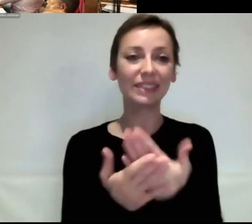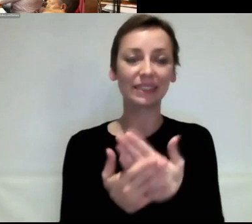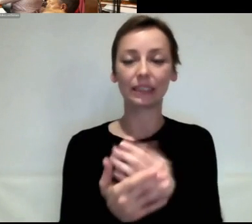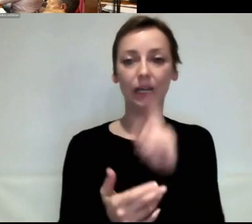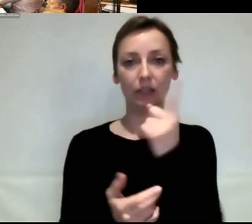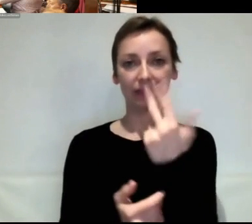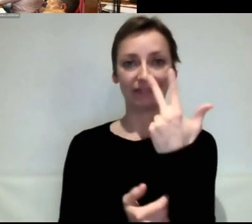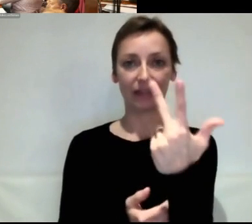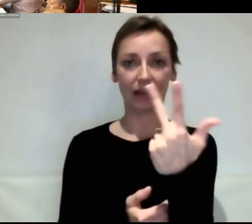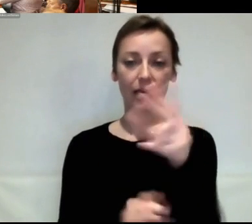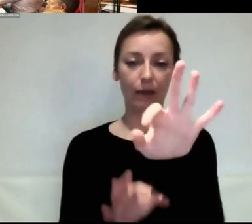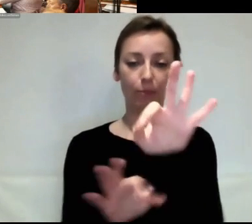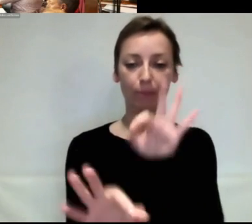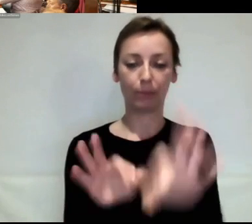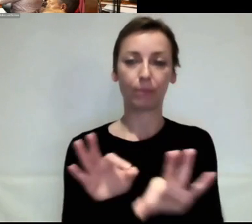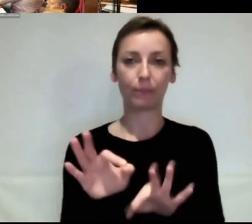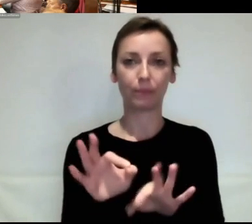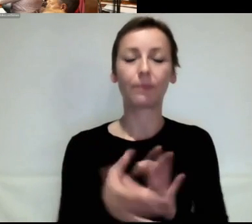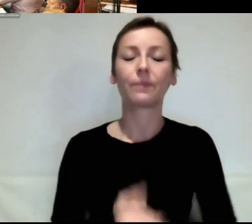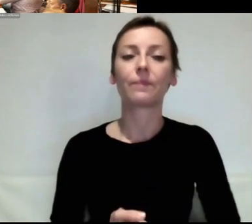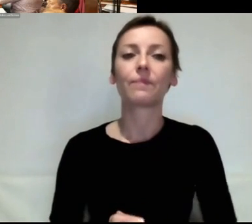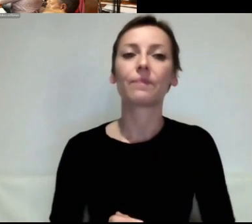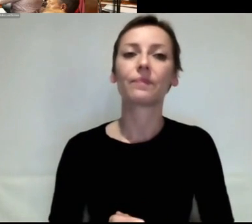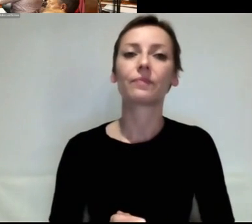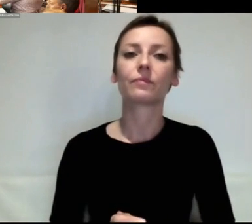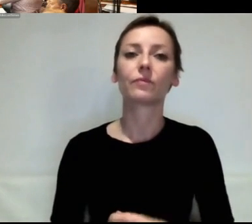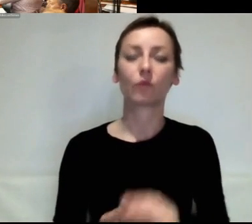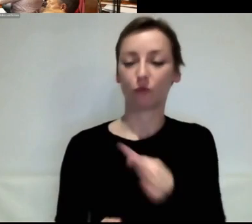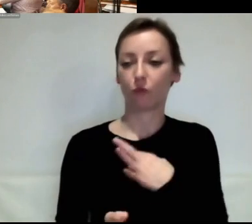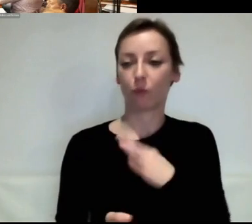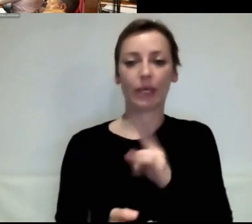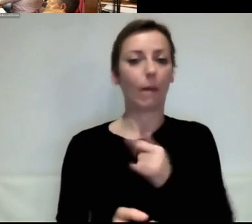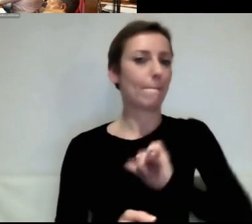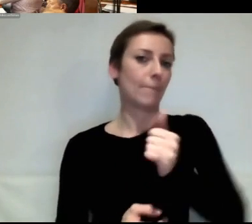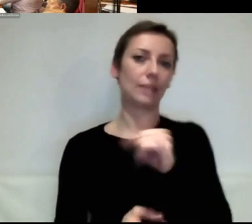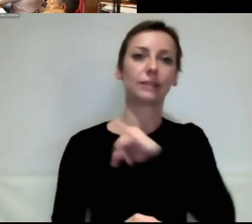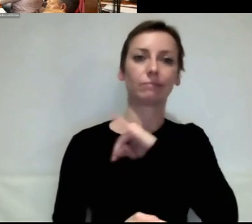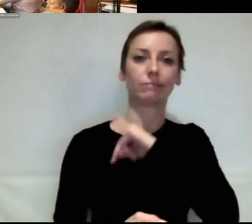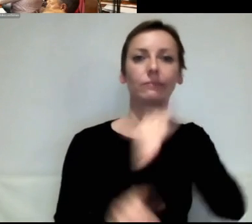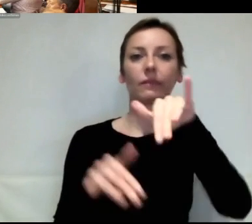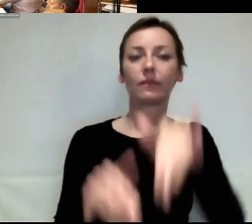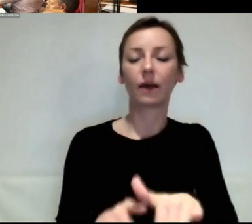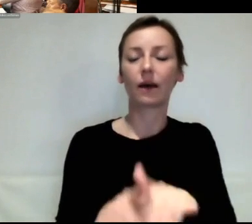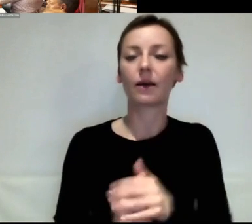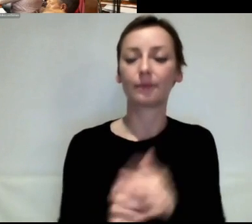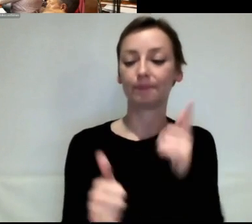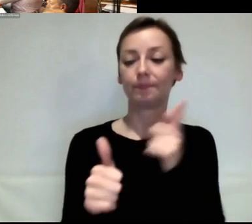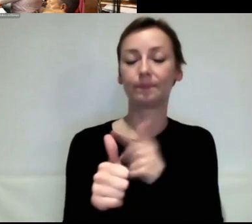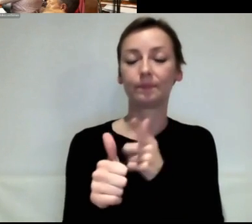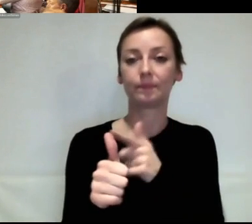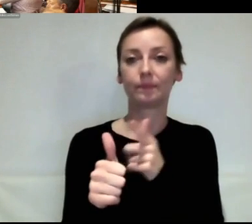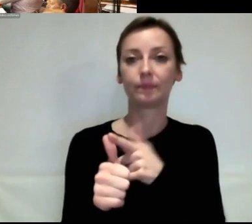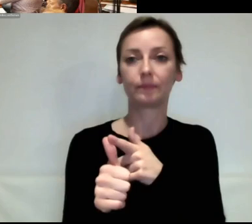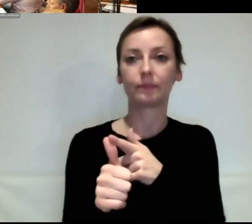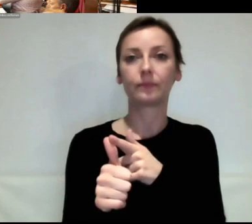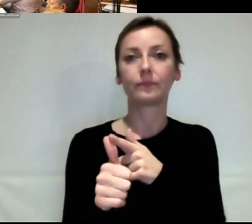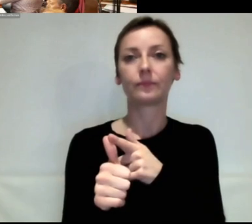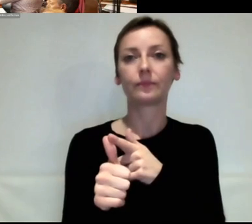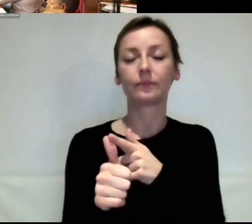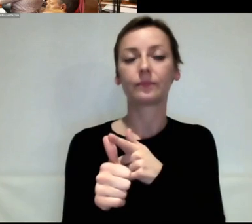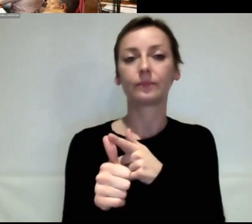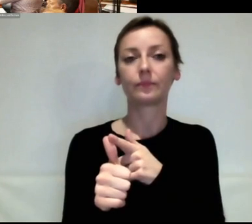rausgesucht, die auch wieder, finde ich, spannende Aspekte abdecken. Zum einen wieder die grundsätzliche